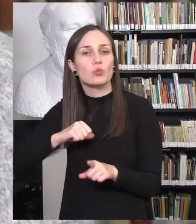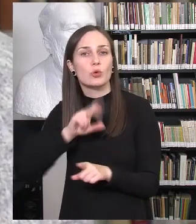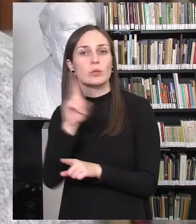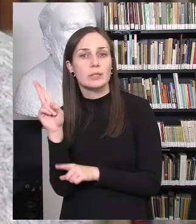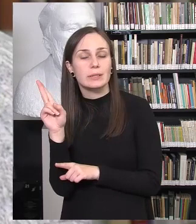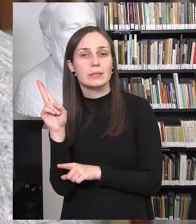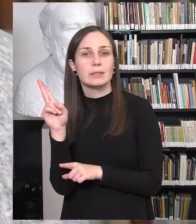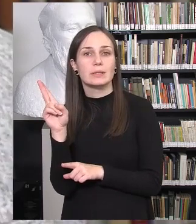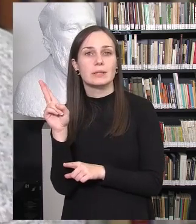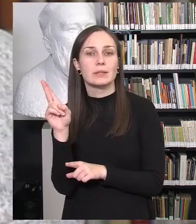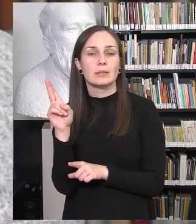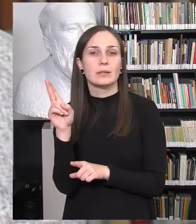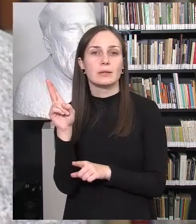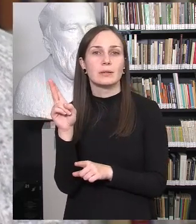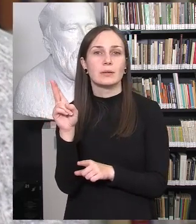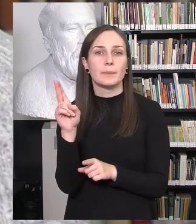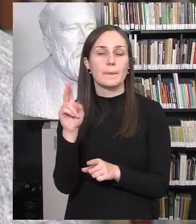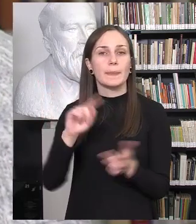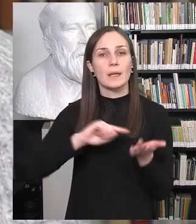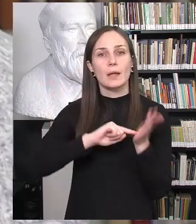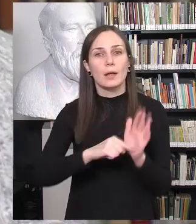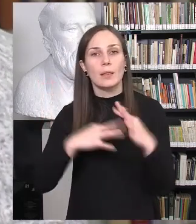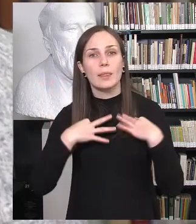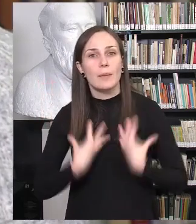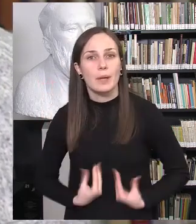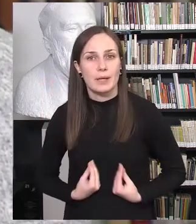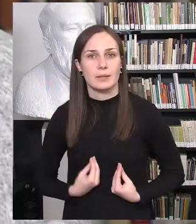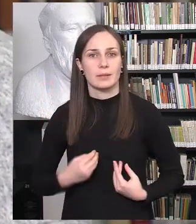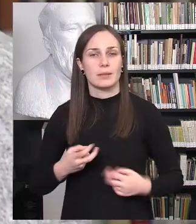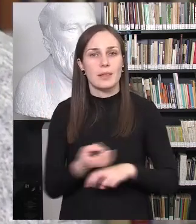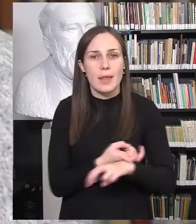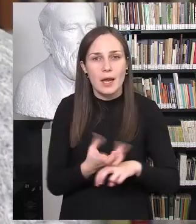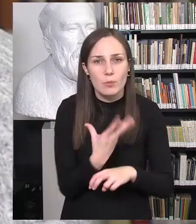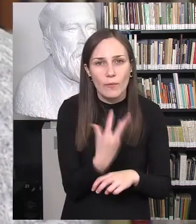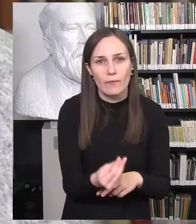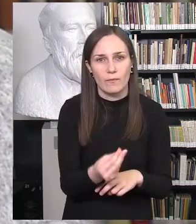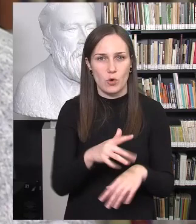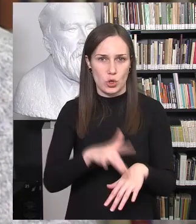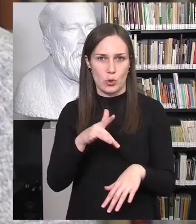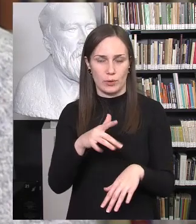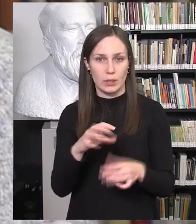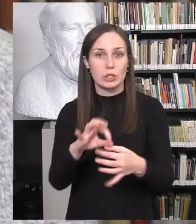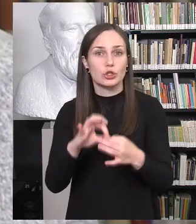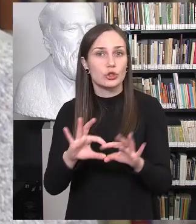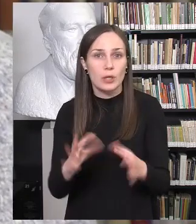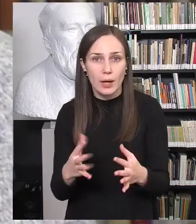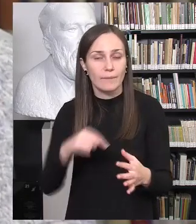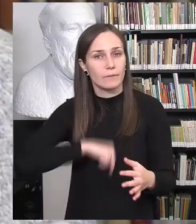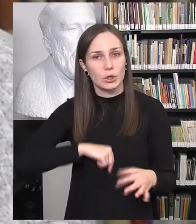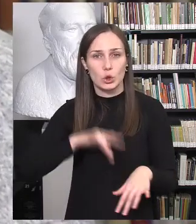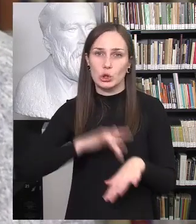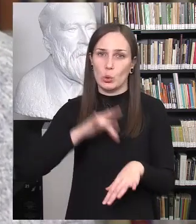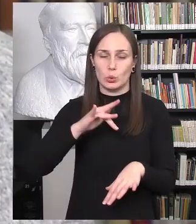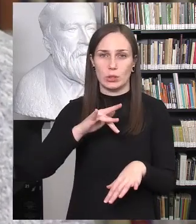demonstruojančių kažkas depresijos simptomus, nerimo simptomus. Ir tai yra susiję būtent su tuo, kad jie negali jaustis